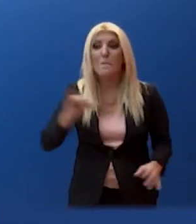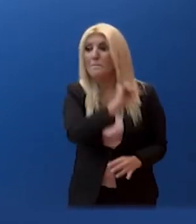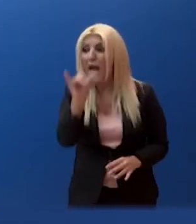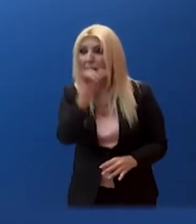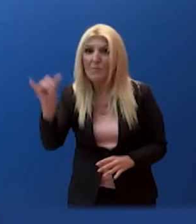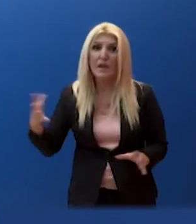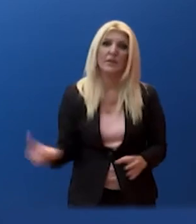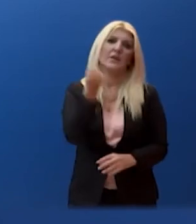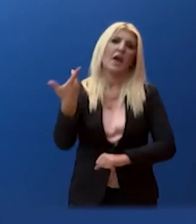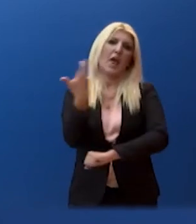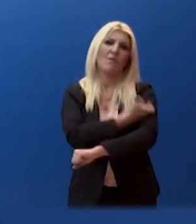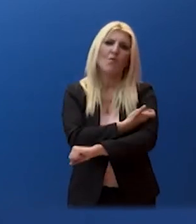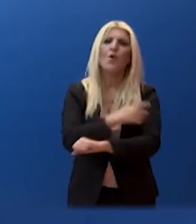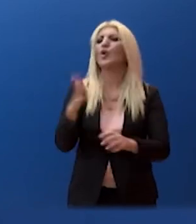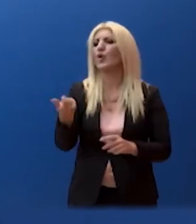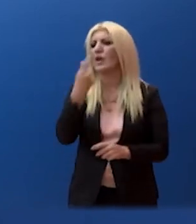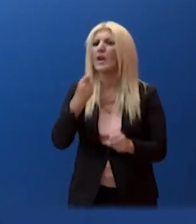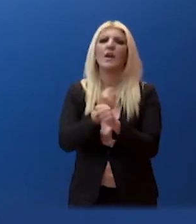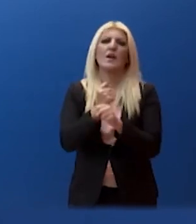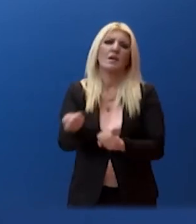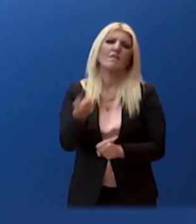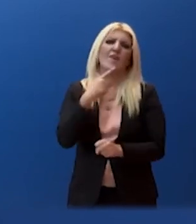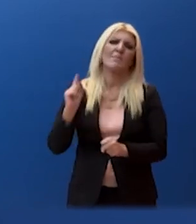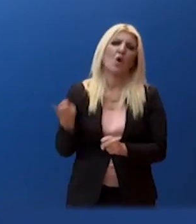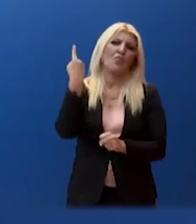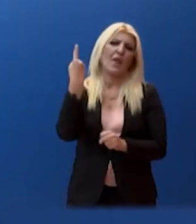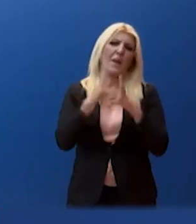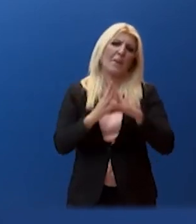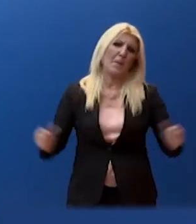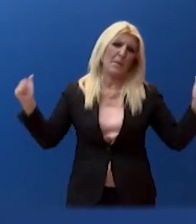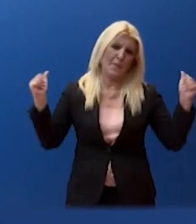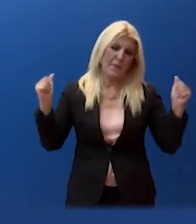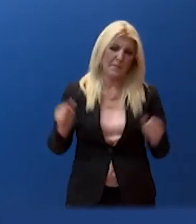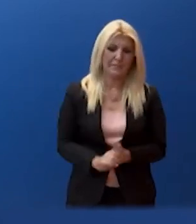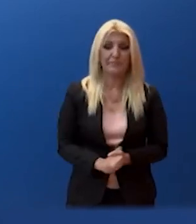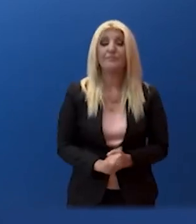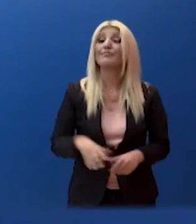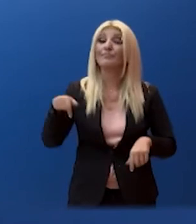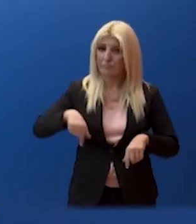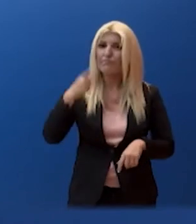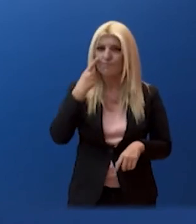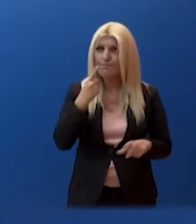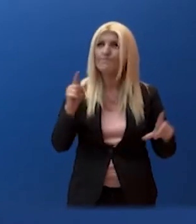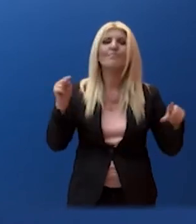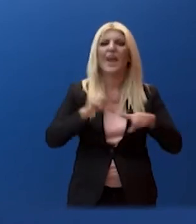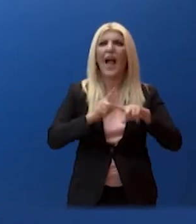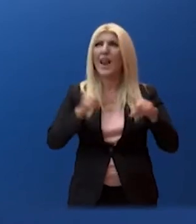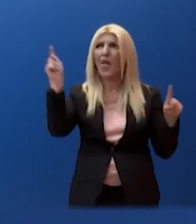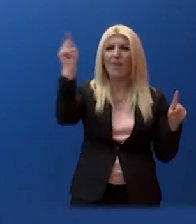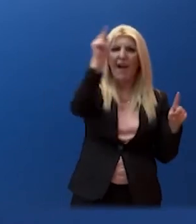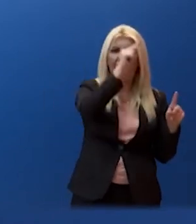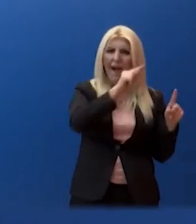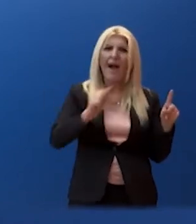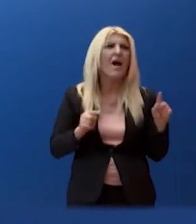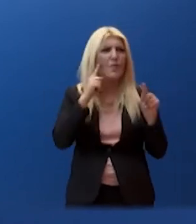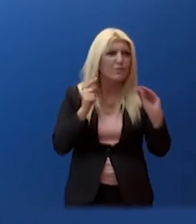Παρ' όλα αυτά, είναι γεγονός ότι ορισμένες περιοχές της πατρίδας μας βρίσκονται ήδη στο πορτοκαλί και οφείλουμε να κινηθούμε πριν